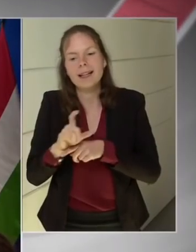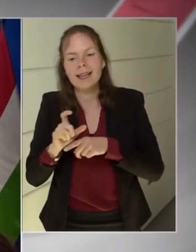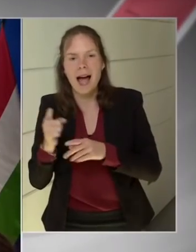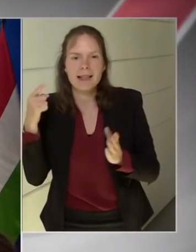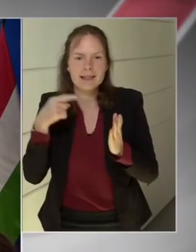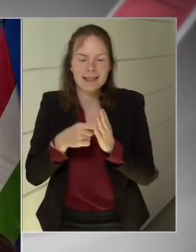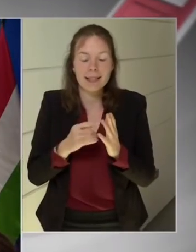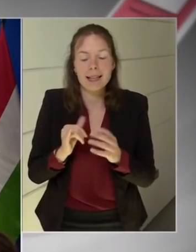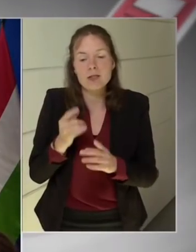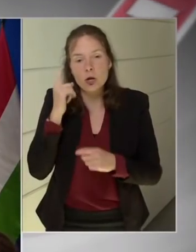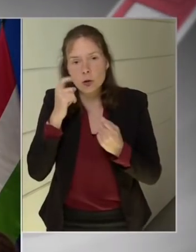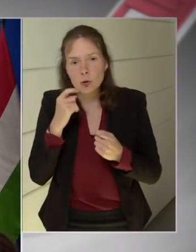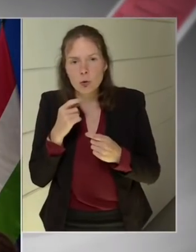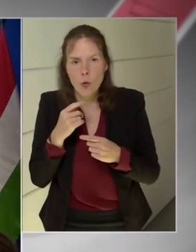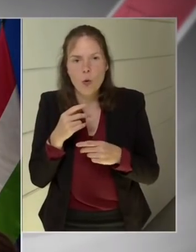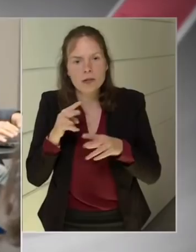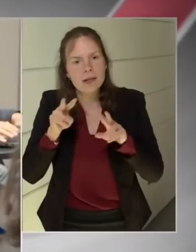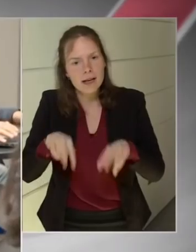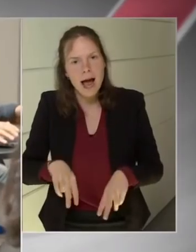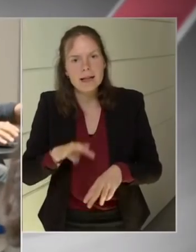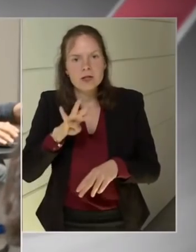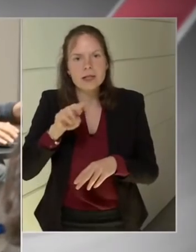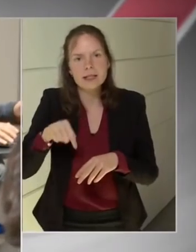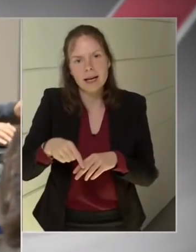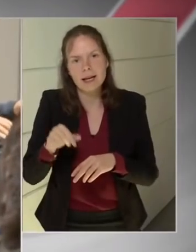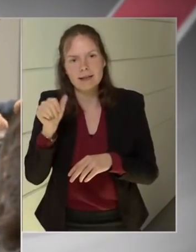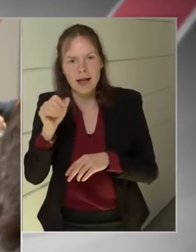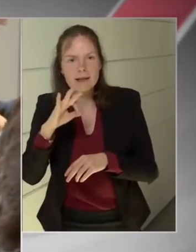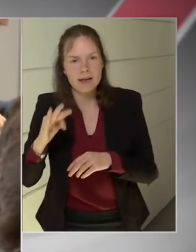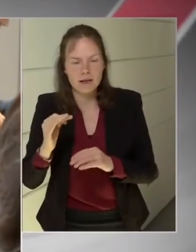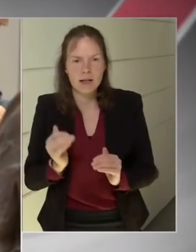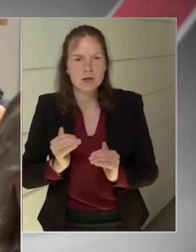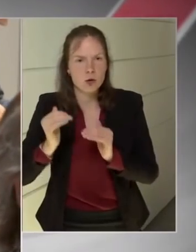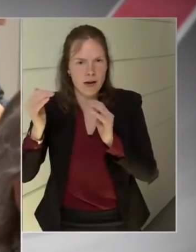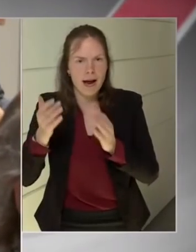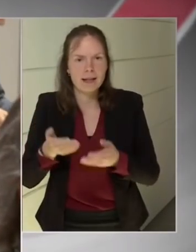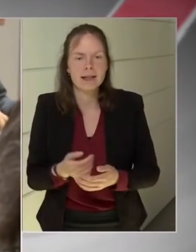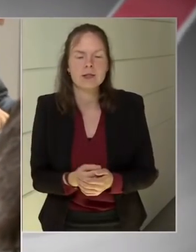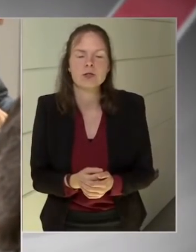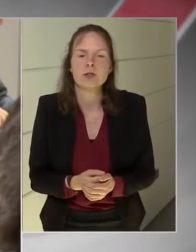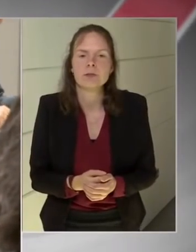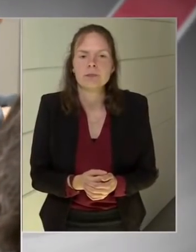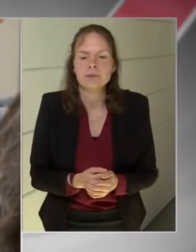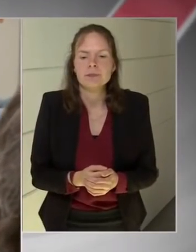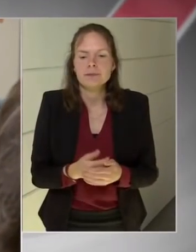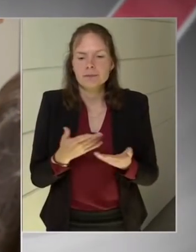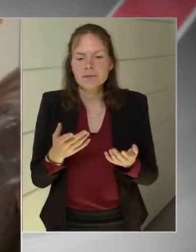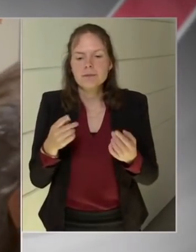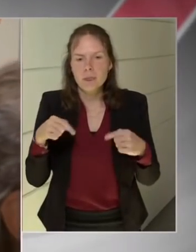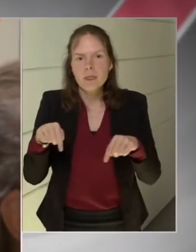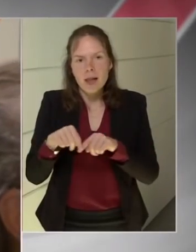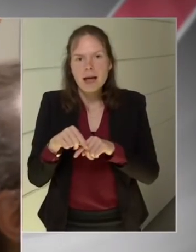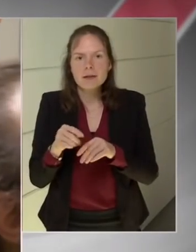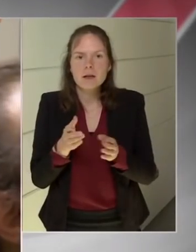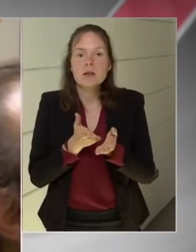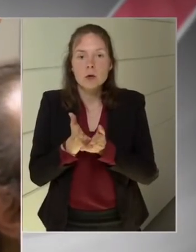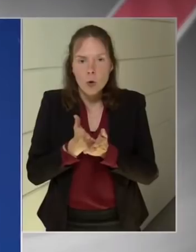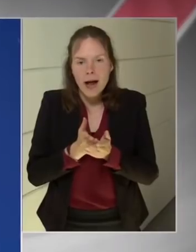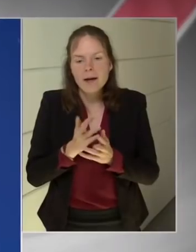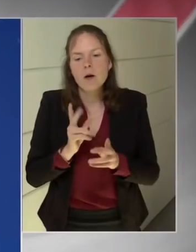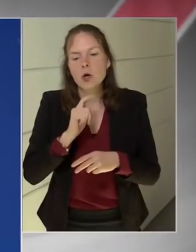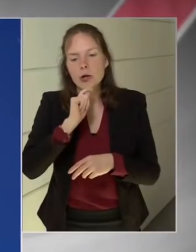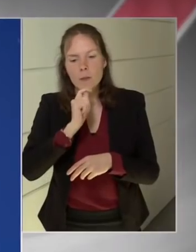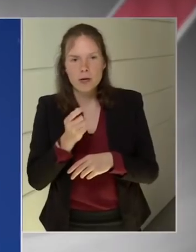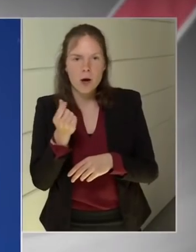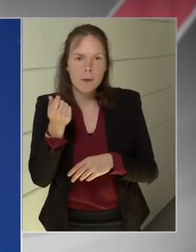betartásához, a 3,5%-os hiánycélt tűztük ki célul, és úgy gondoljuk, hogy reális a